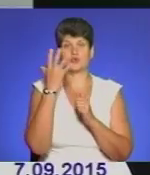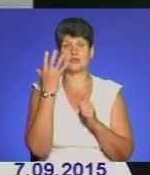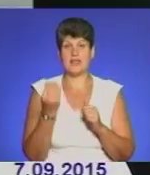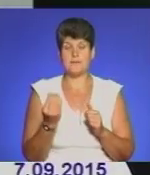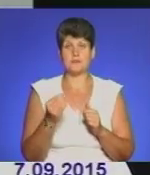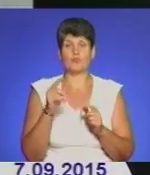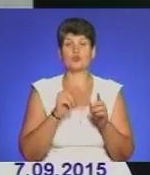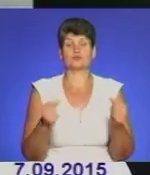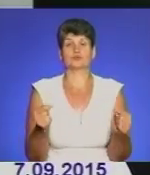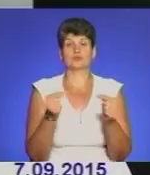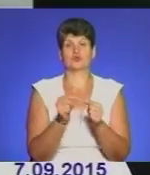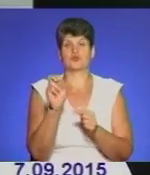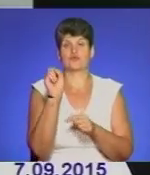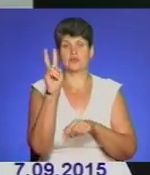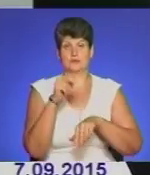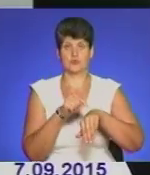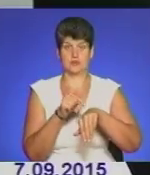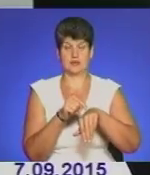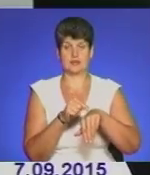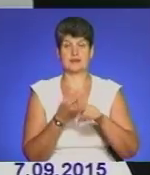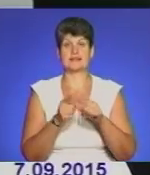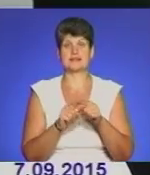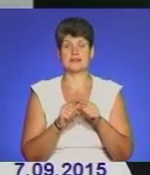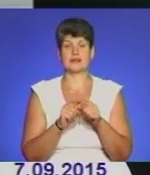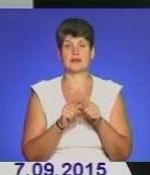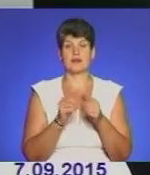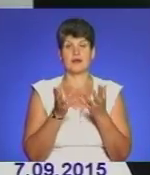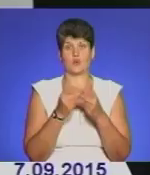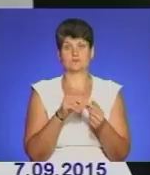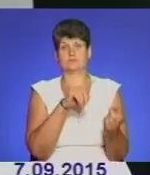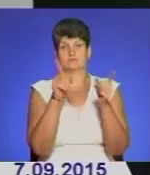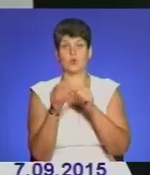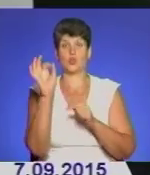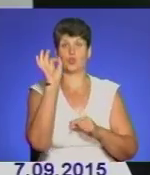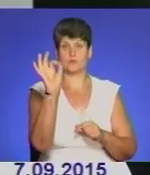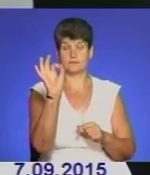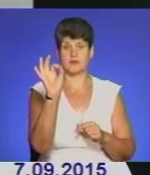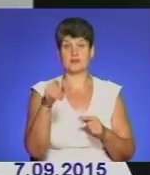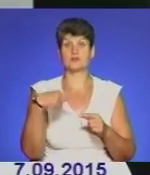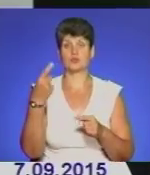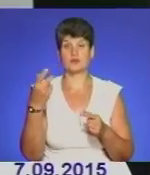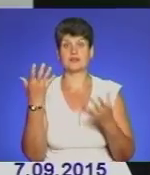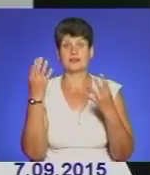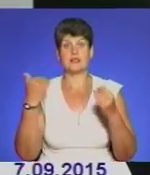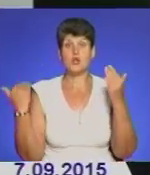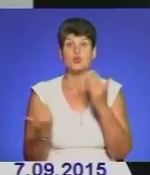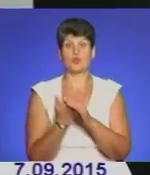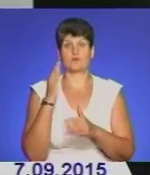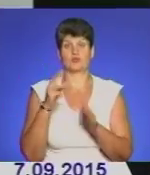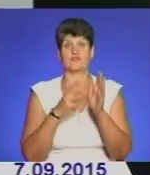цей рахунок буде перетворений в нут. І на наступний день ви отримаєте нових 86